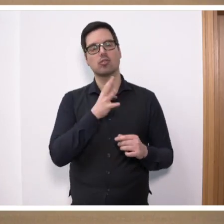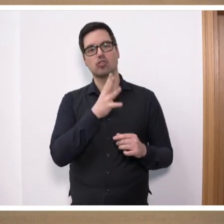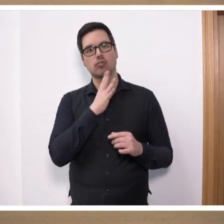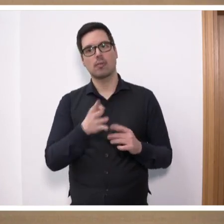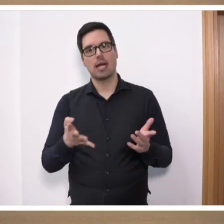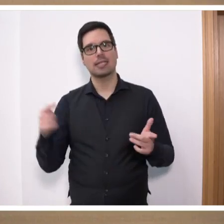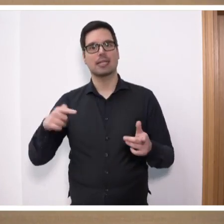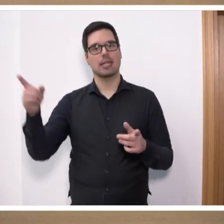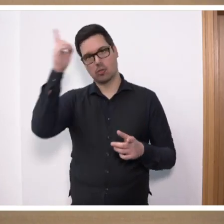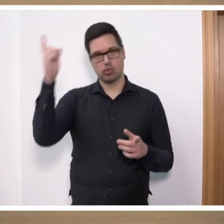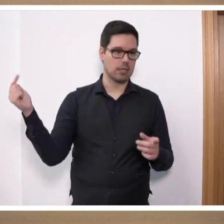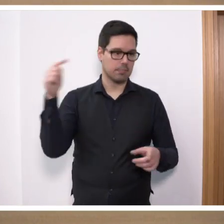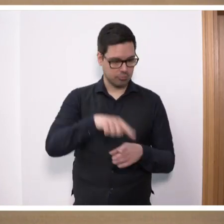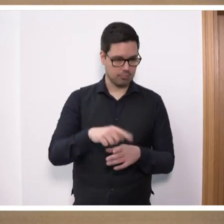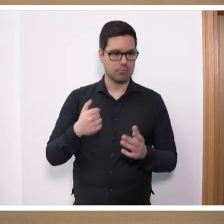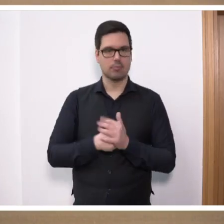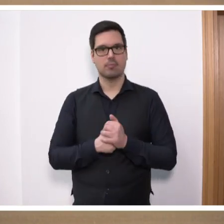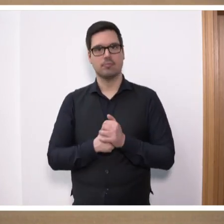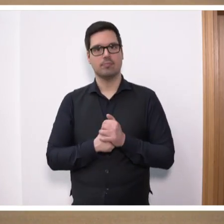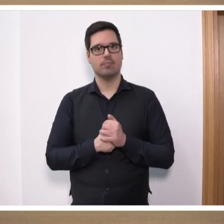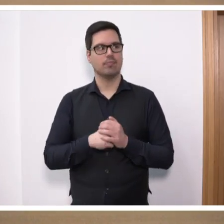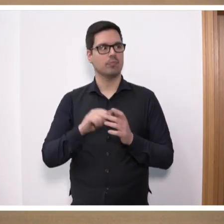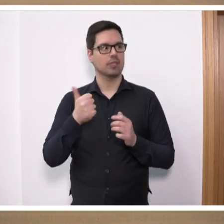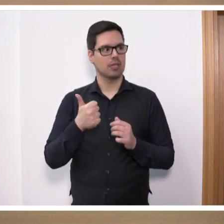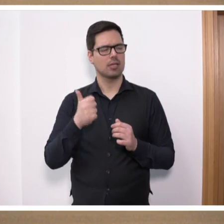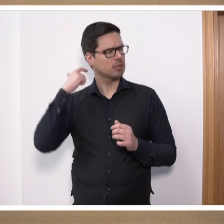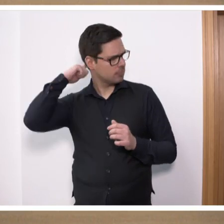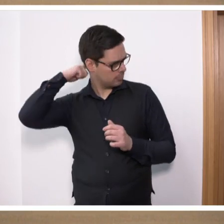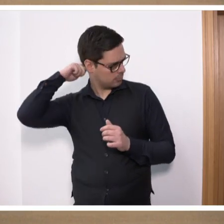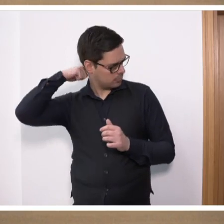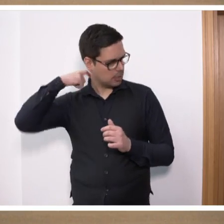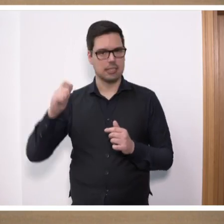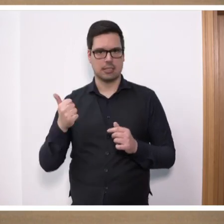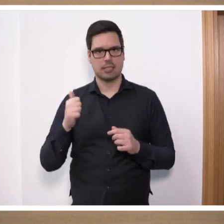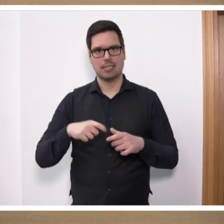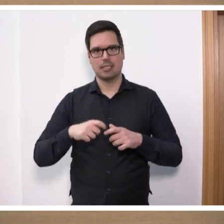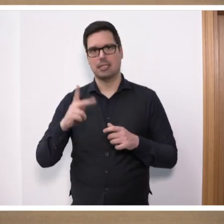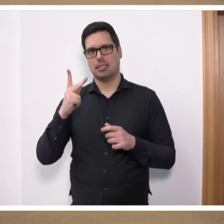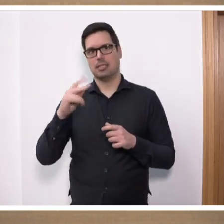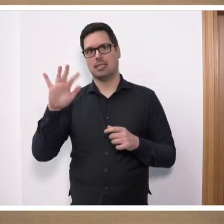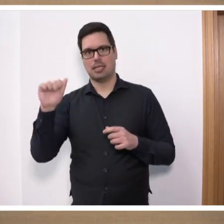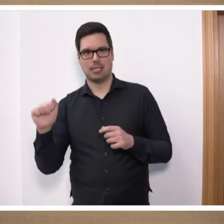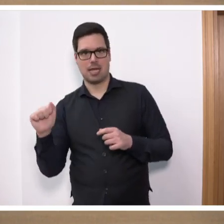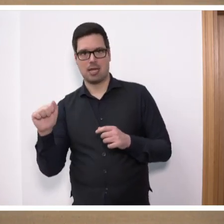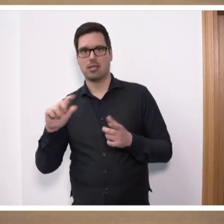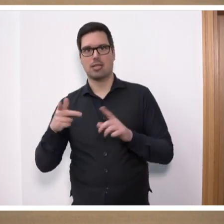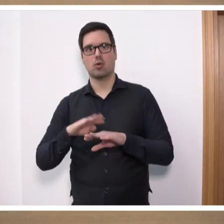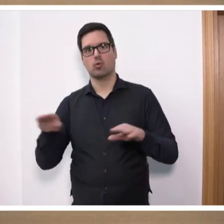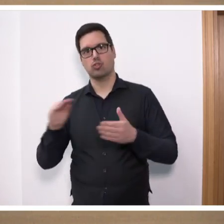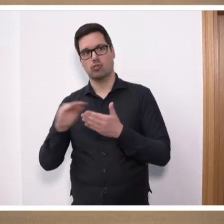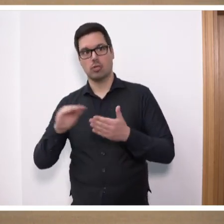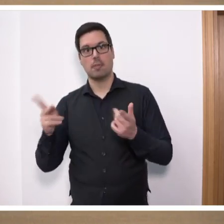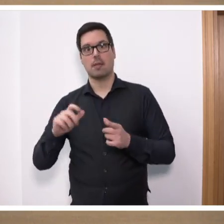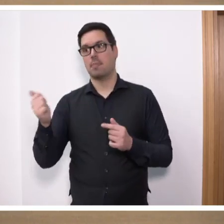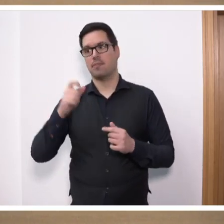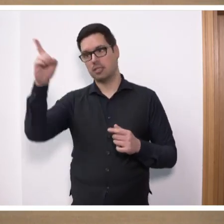kurzem hier nach Deutschland gekommen. Das eine Englische, das ist in der Kita und das andere Englische ist in der Grundschule. Die sprechen beide schon